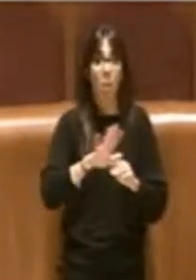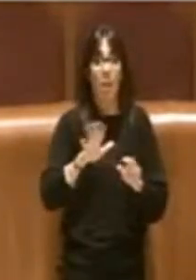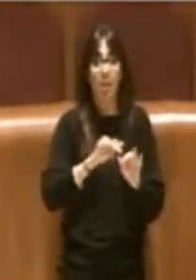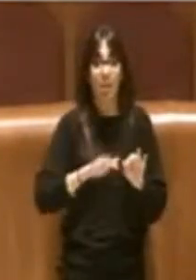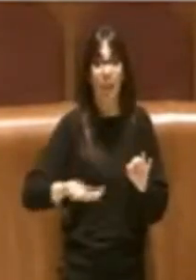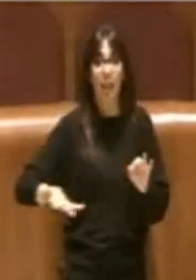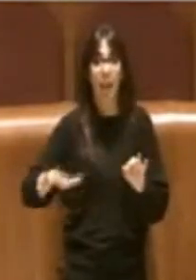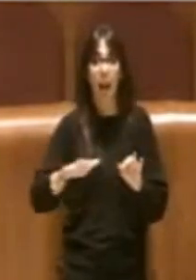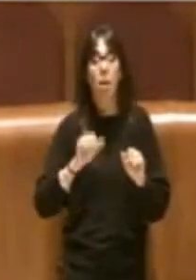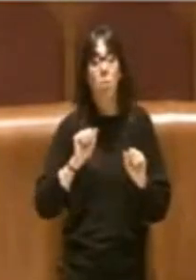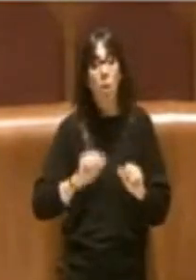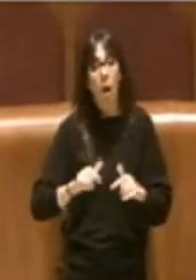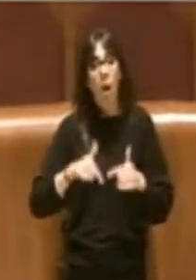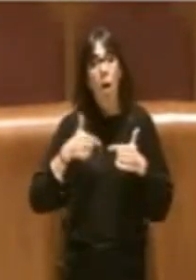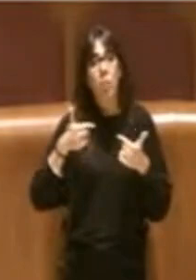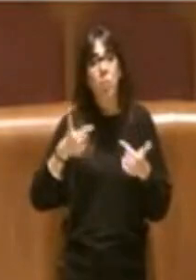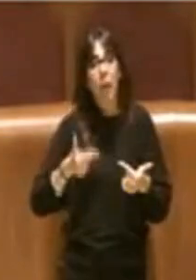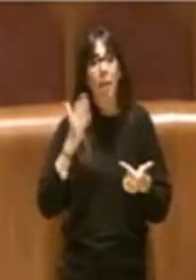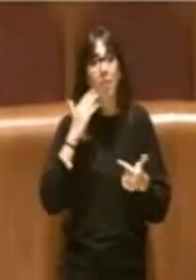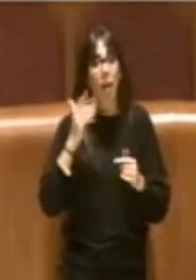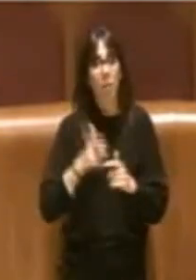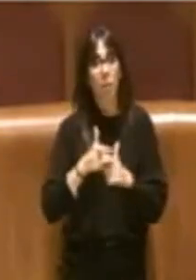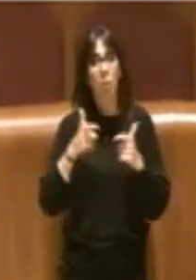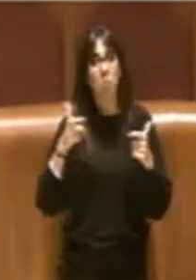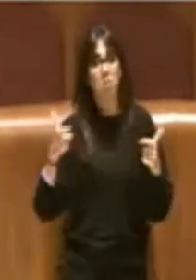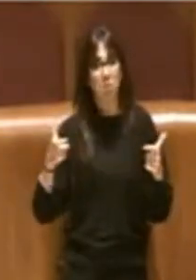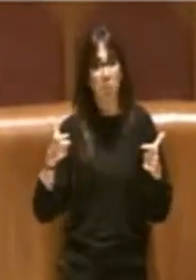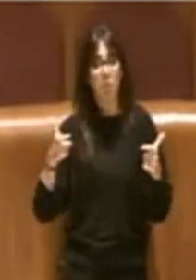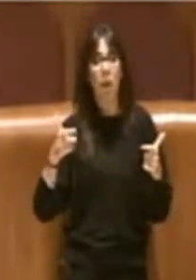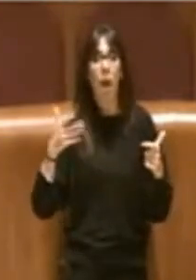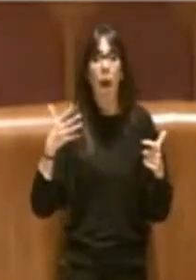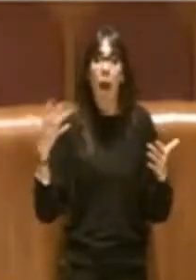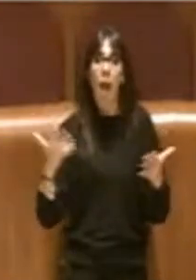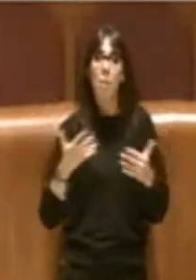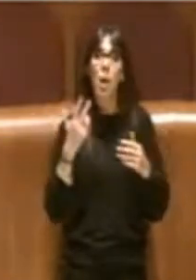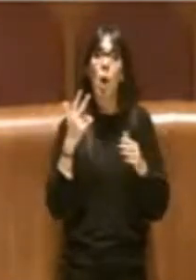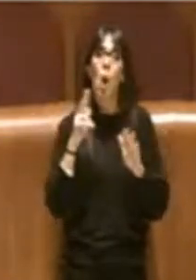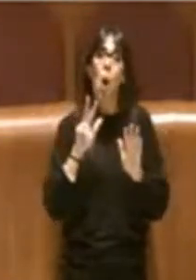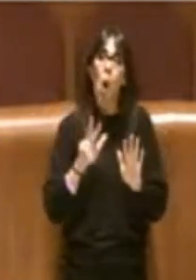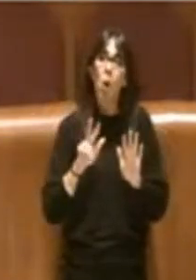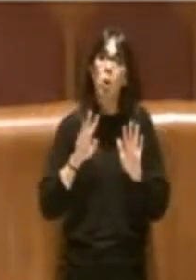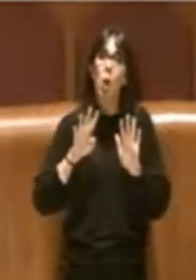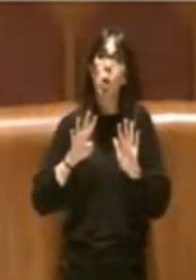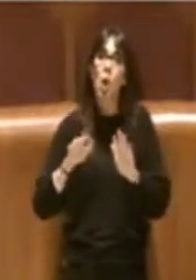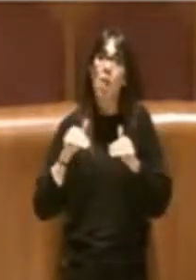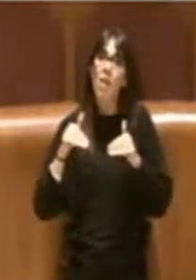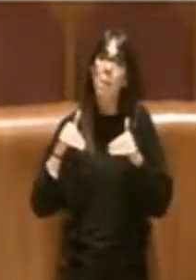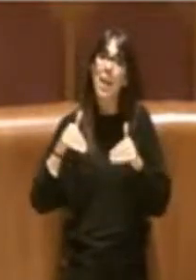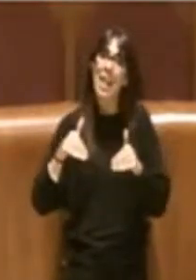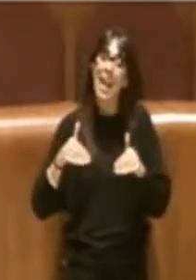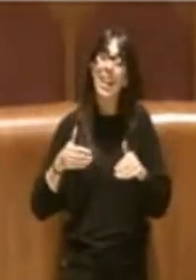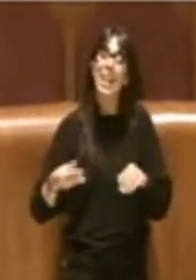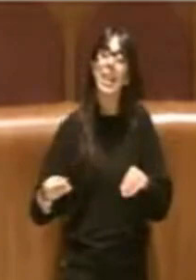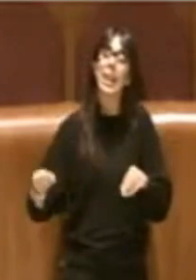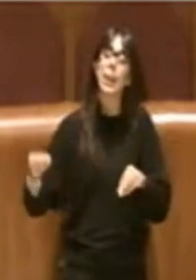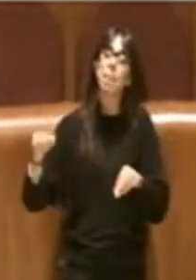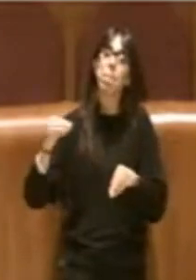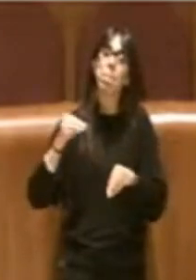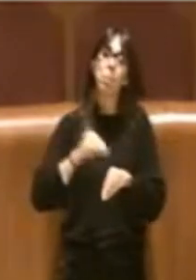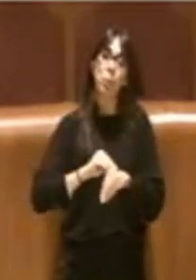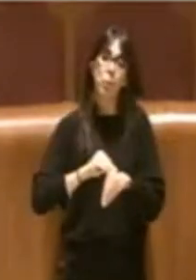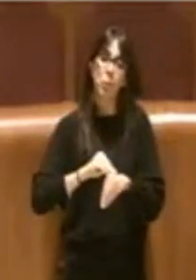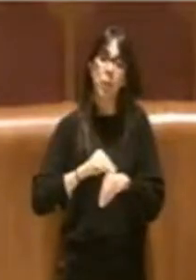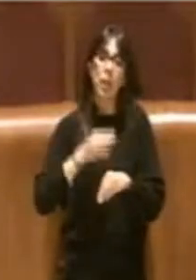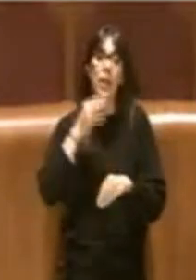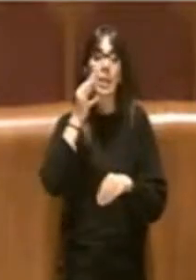che potrebbe portare a un ulteriore aggravio per Roma Capitale di 8-9 miliardi ulteriori. Vale a